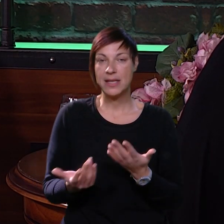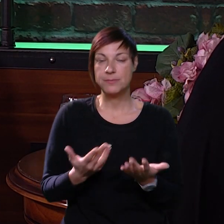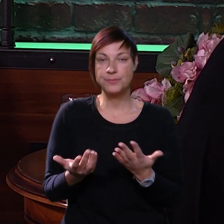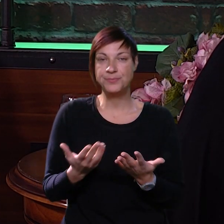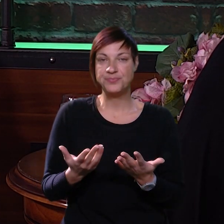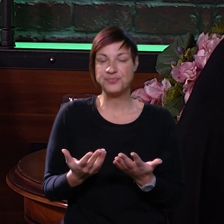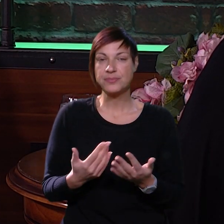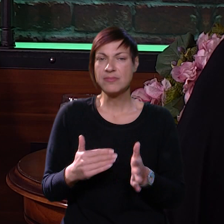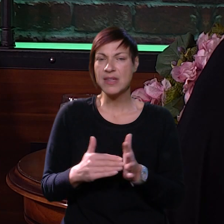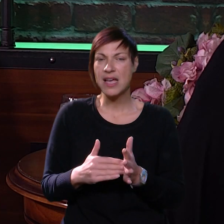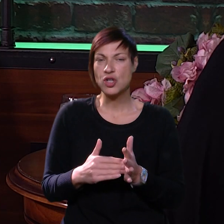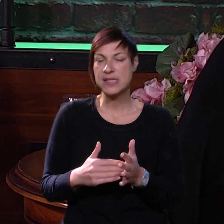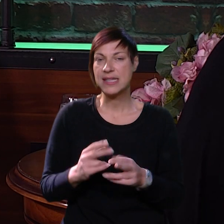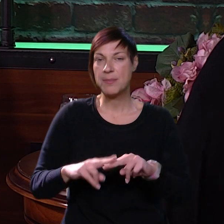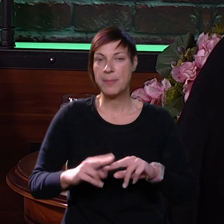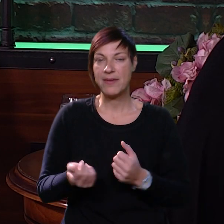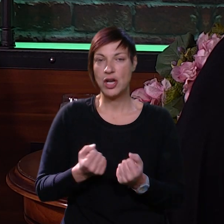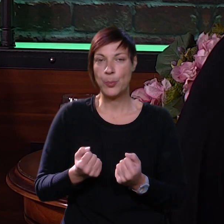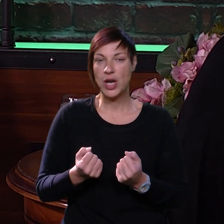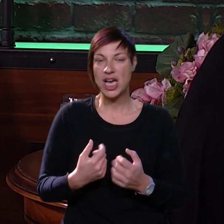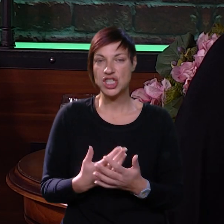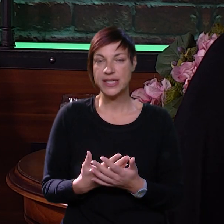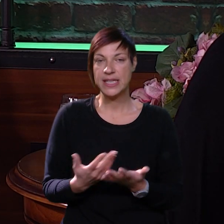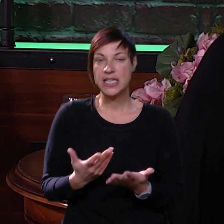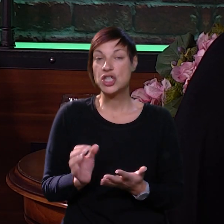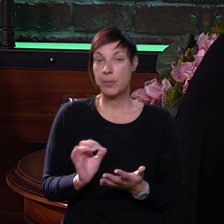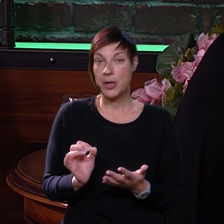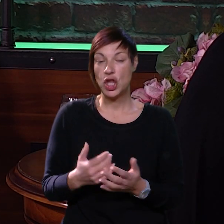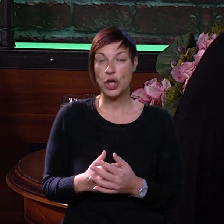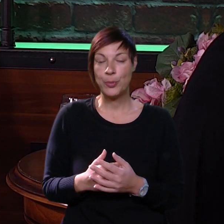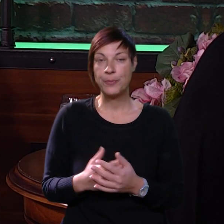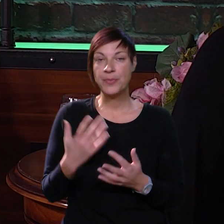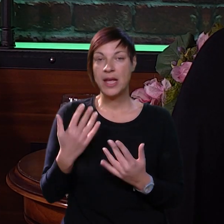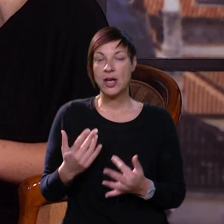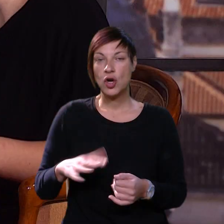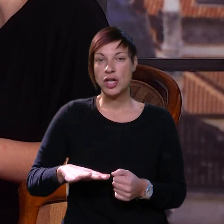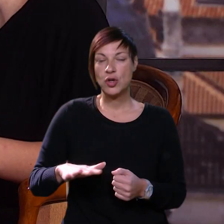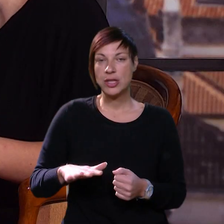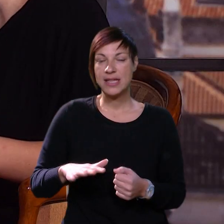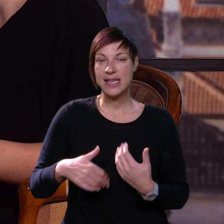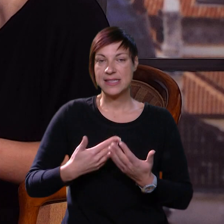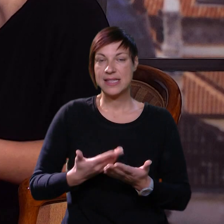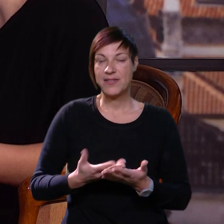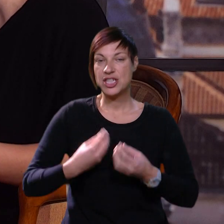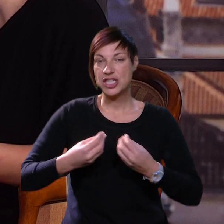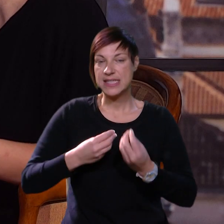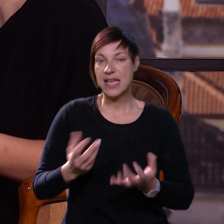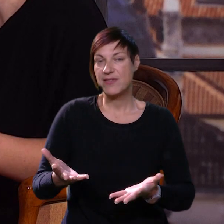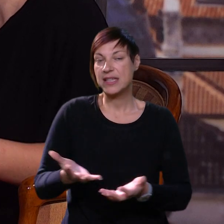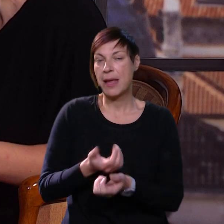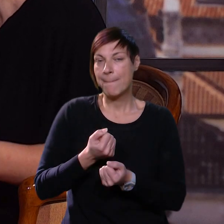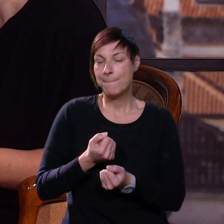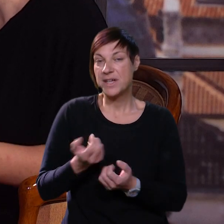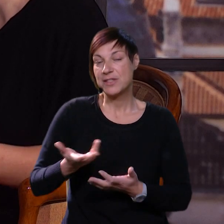kako da se pravilno ponaša, odnosno što bi bilo ispravno. Koliko djeca upravo vaše savite